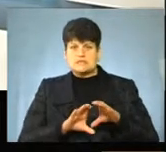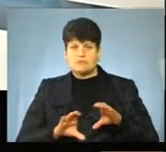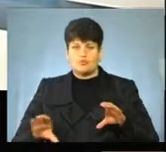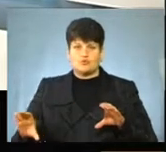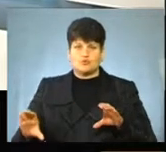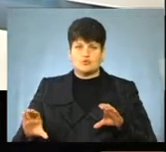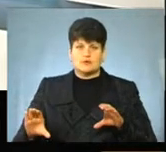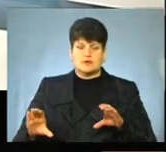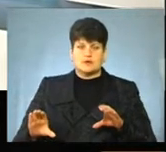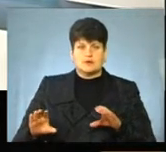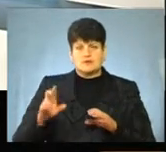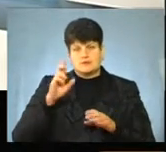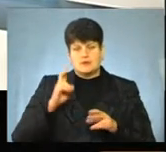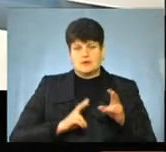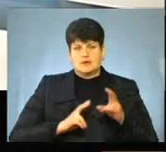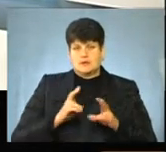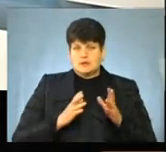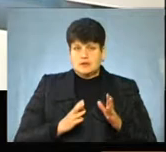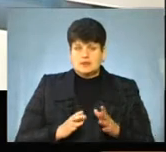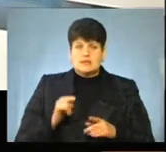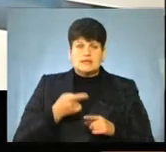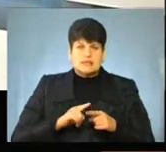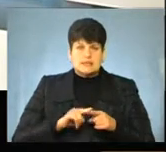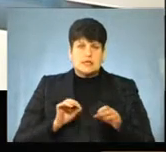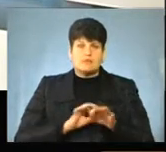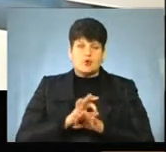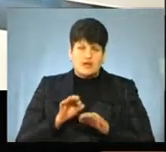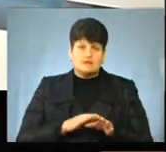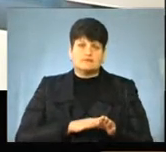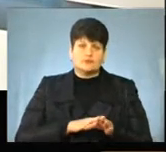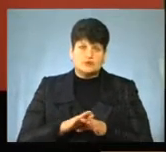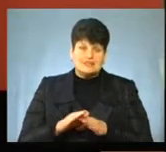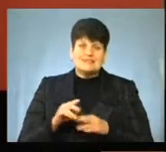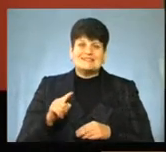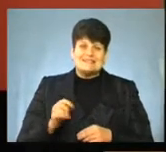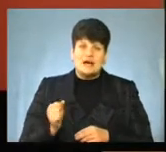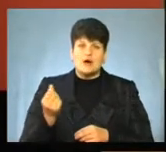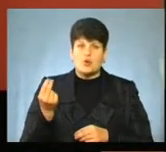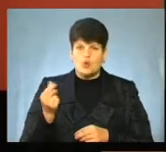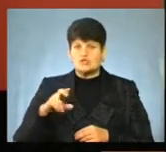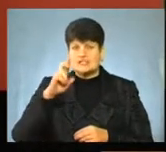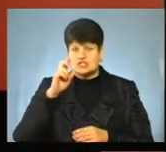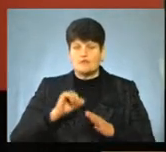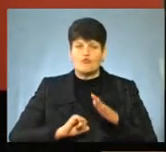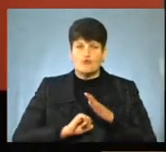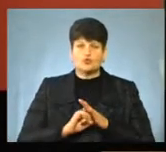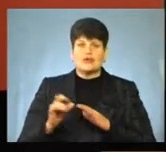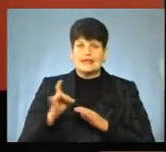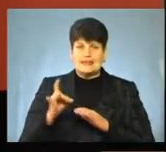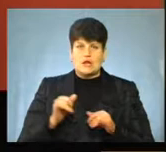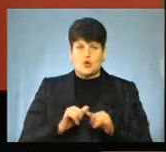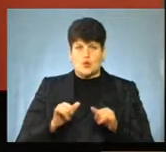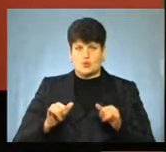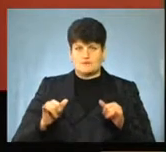Скалаподільського комбінату комунальних підприємств. Цей проєкт реалізовується за кошти Державного фонду регіонального